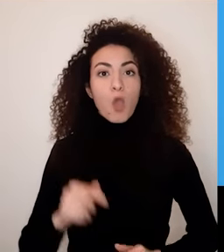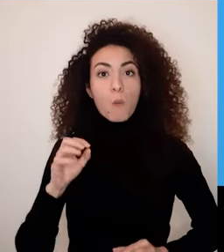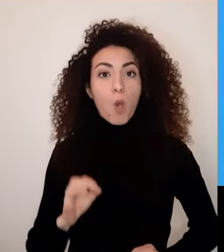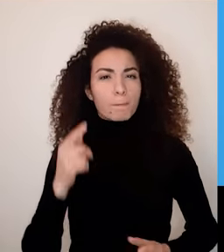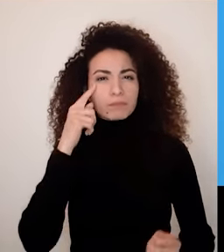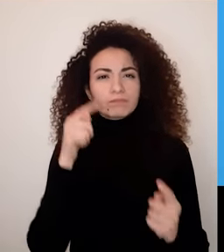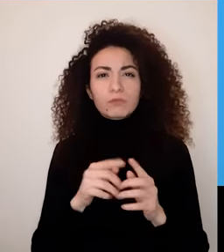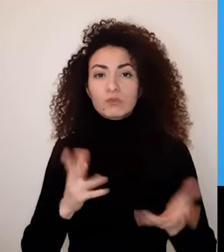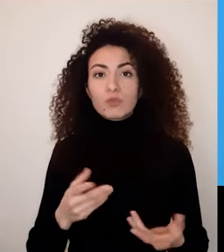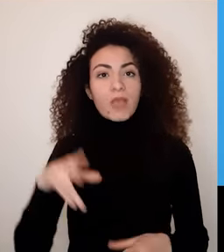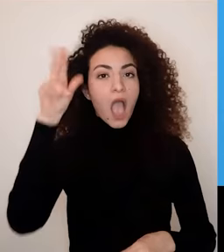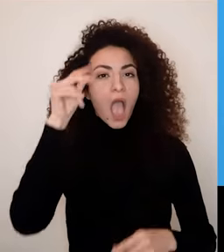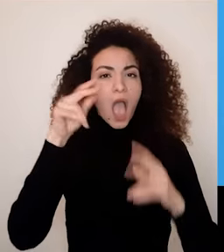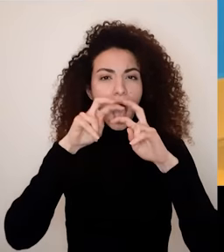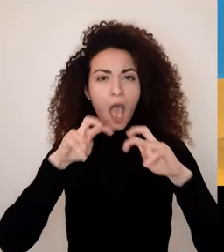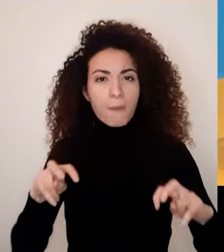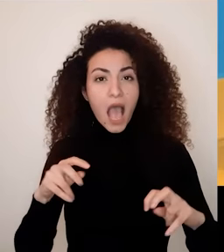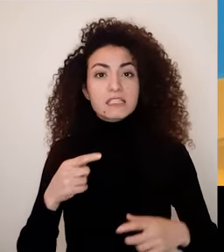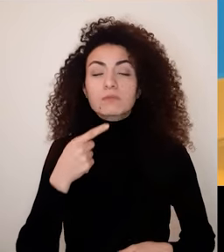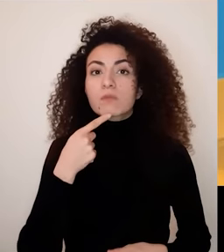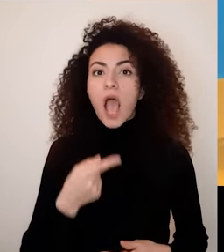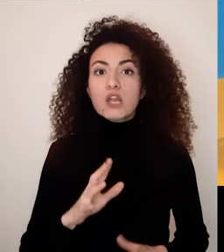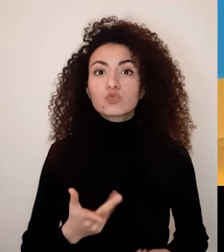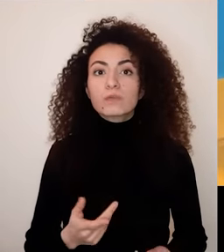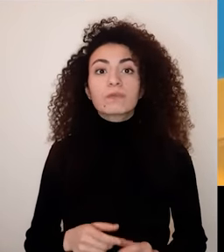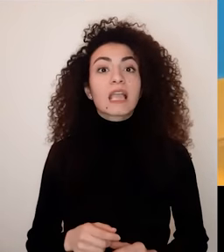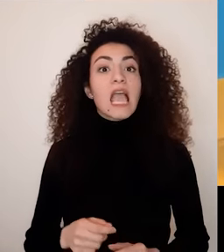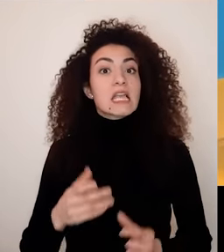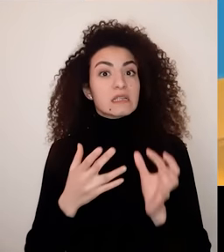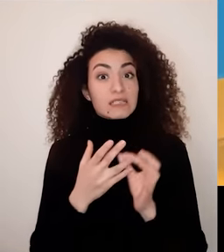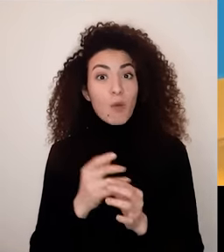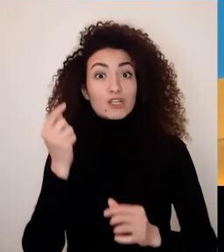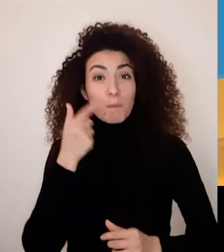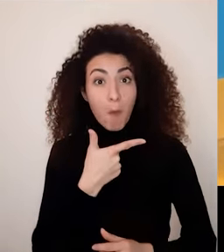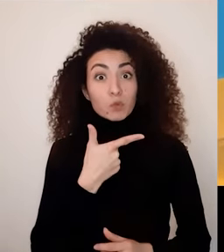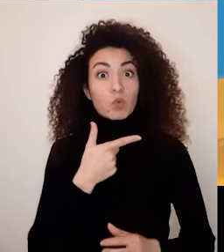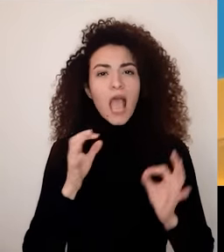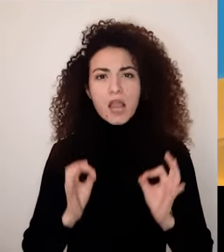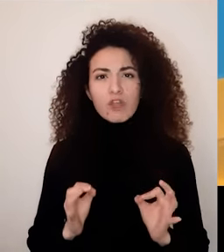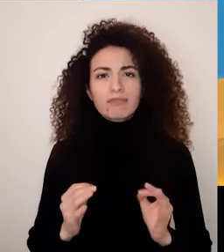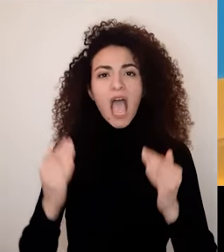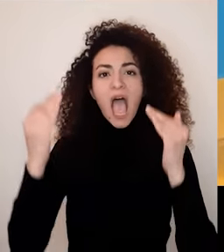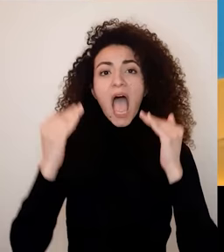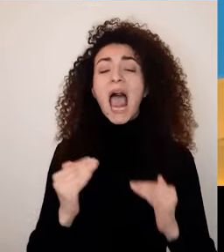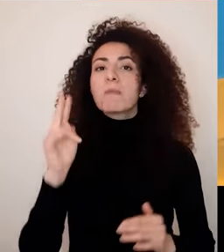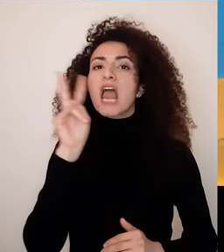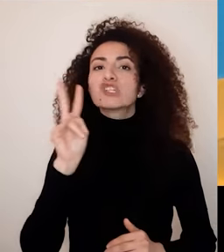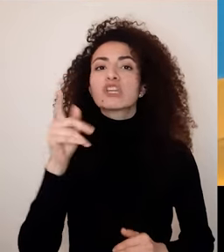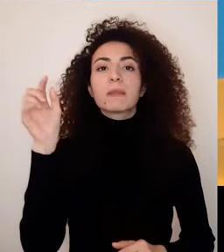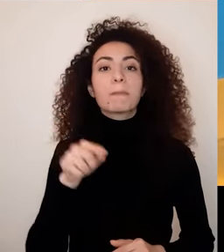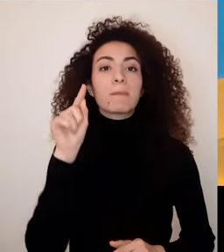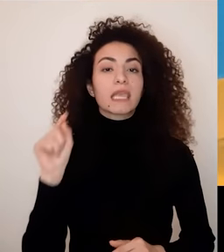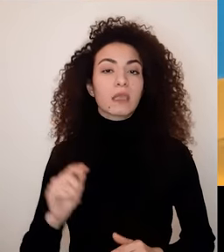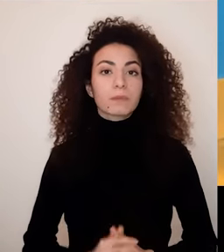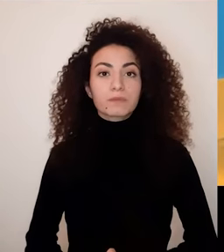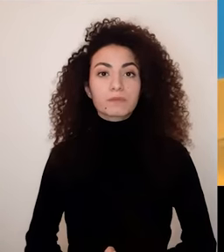وهون لابد من نفط النظر لأنه أظهرت الدراسات والإحصاء أنه نسبة الزواج السعيد والناجح ما